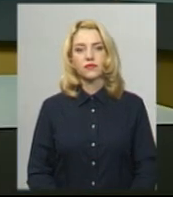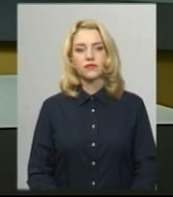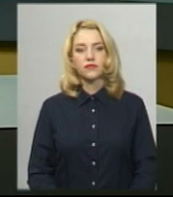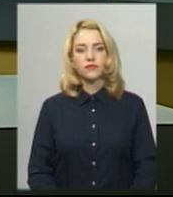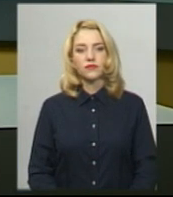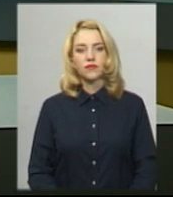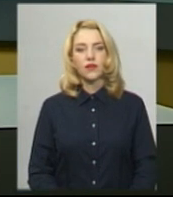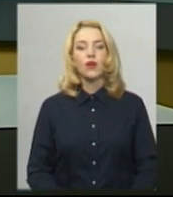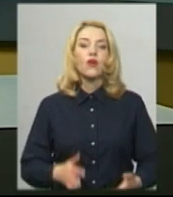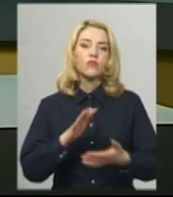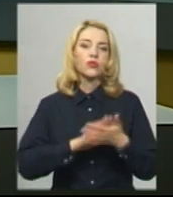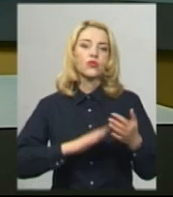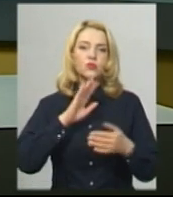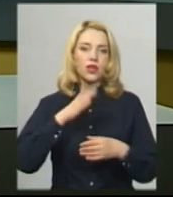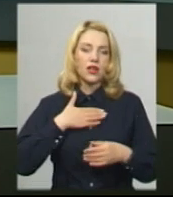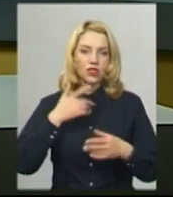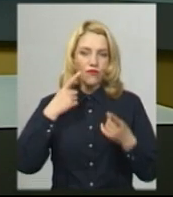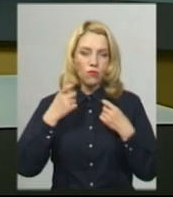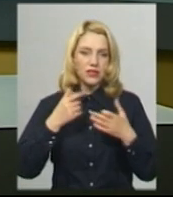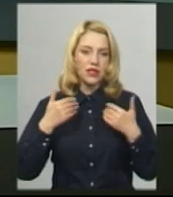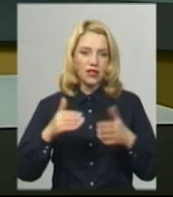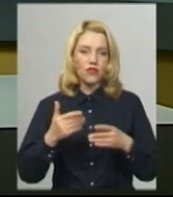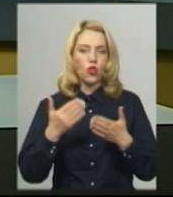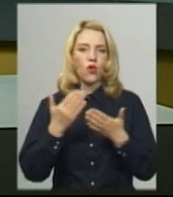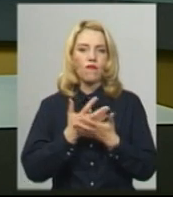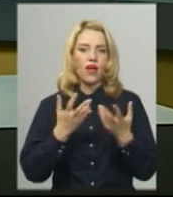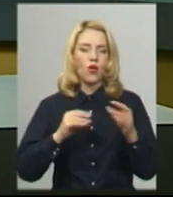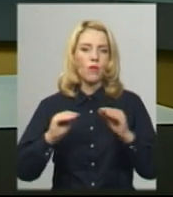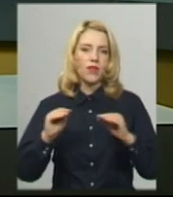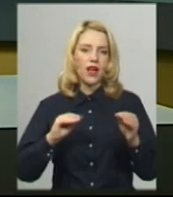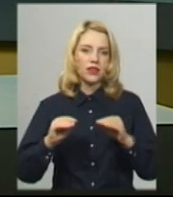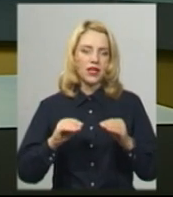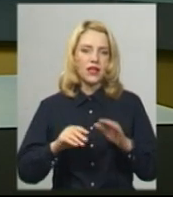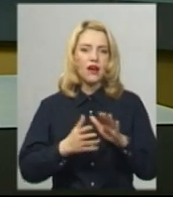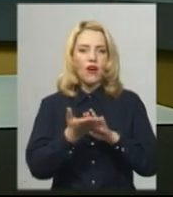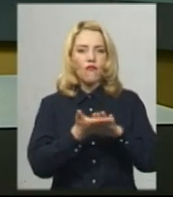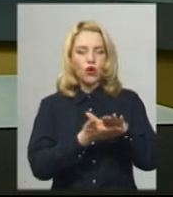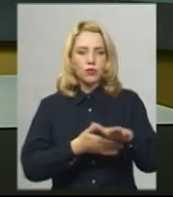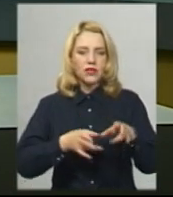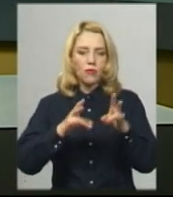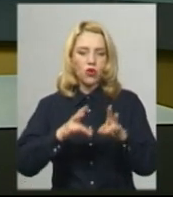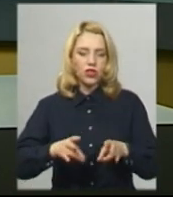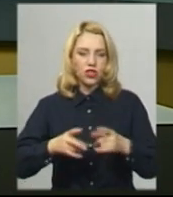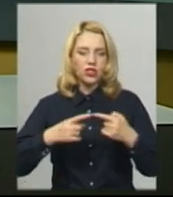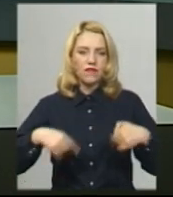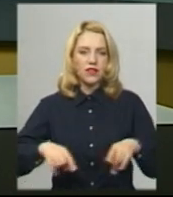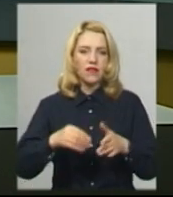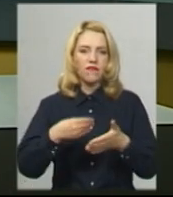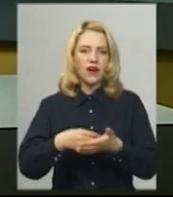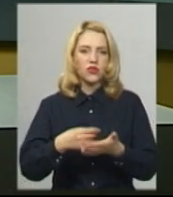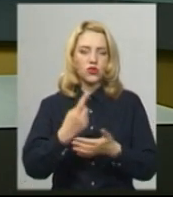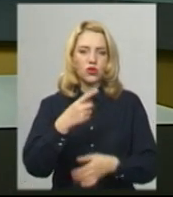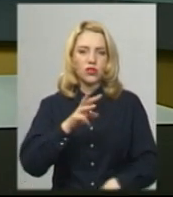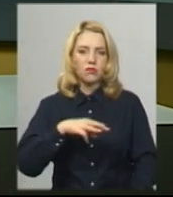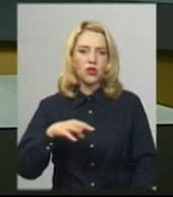Ми продовжуємо наш інформаційний випуск. Нове обладнання в ортопедичному травматологічному відділенні вартістю 1 мільйон